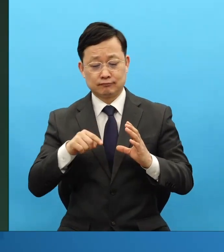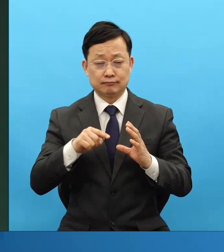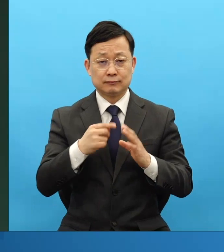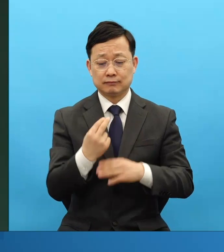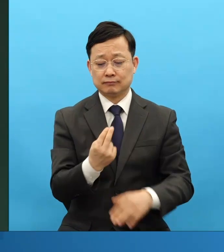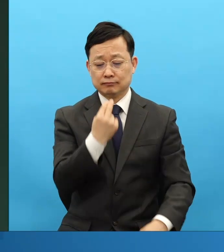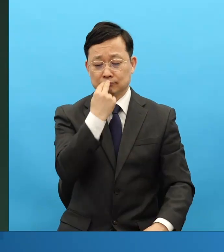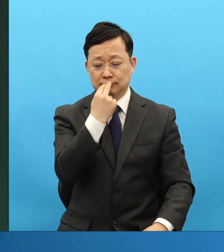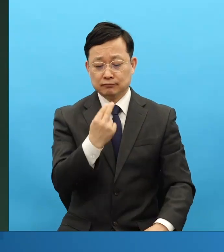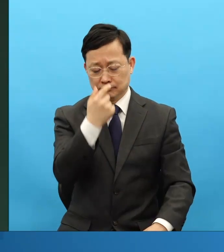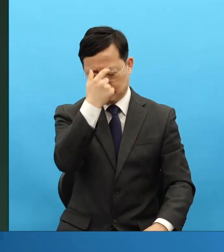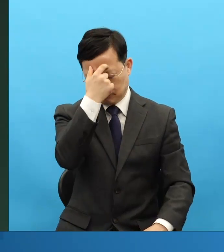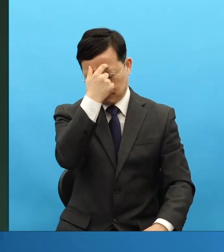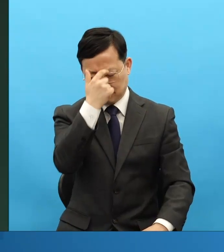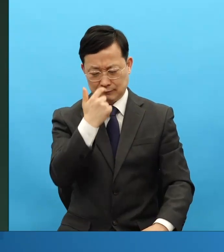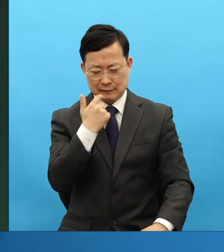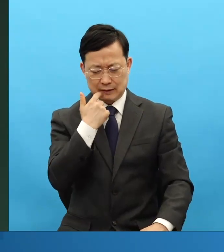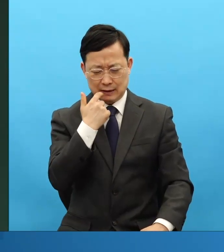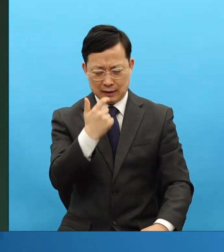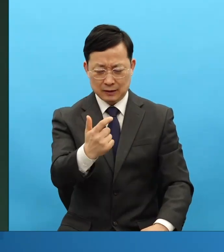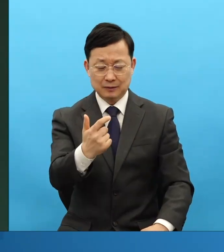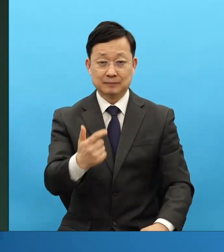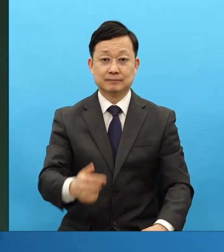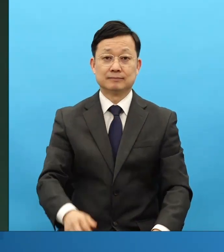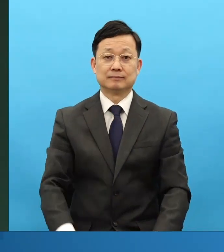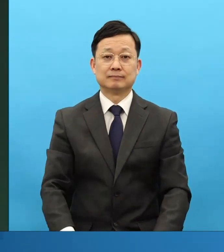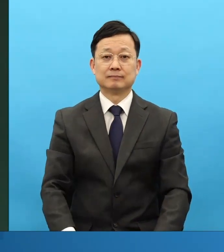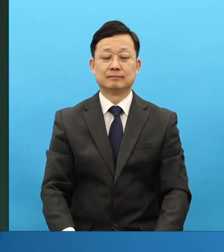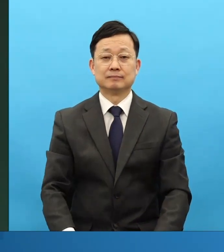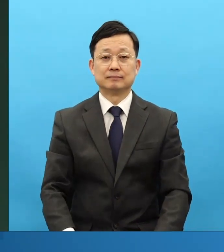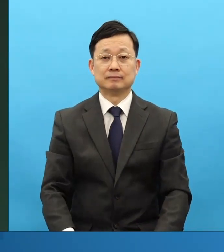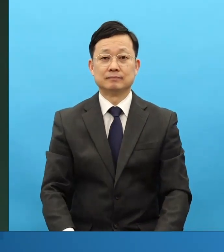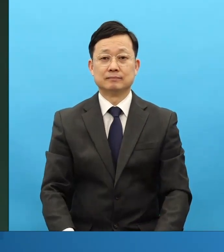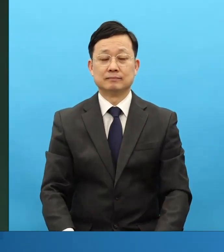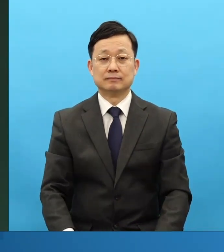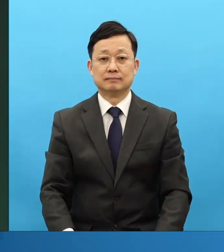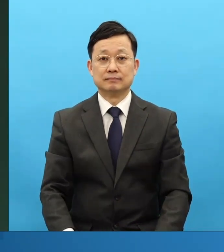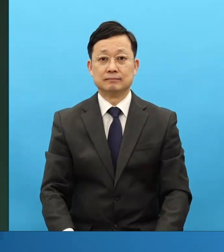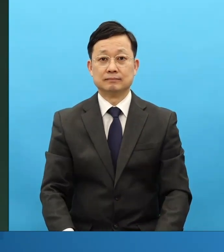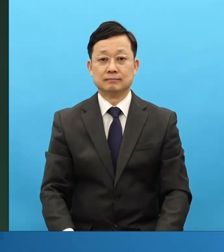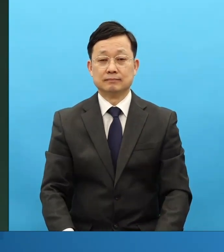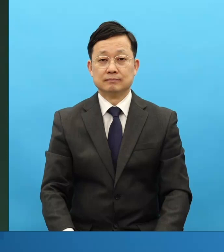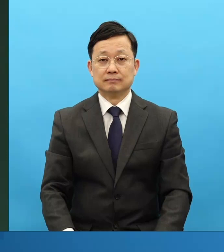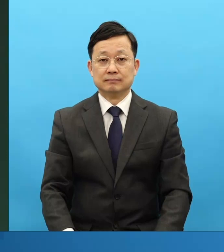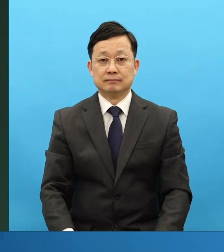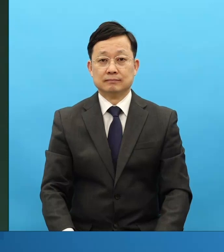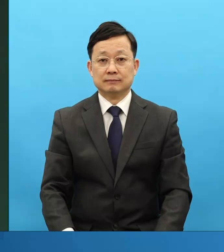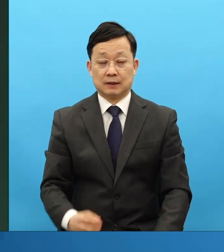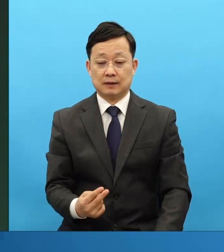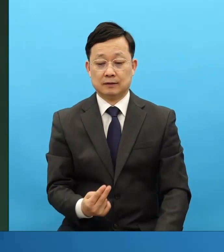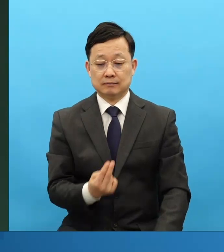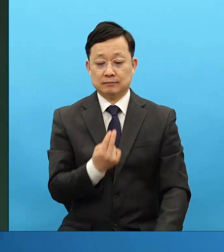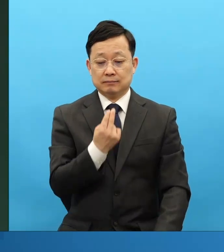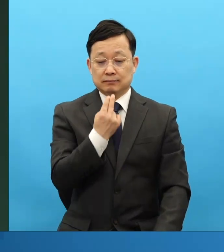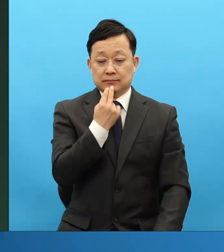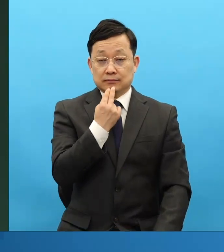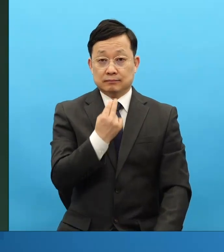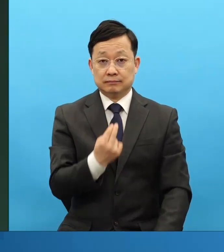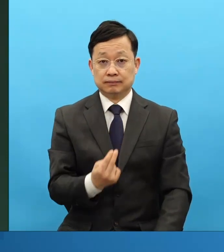그러면 여러분은 그 숨을 쉬고 기회하는데도 근육이 있습니다. 그게 딱 생기랍니다.